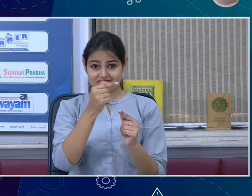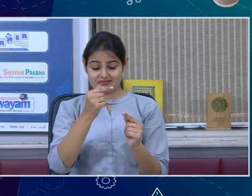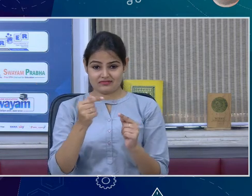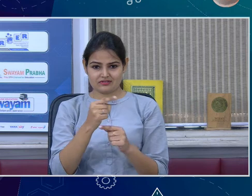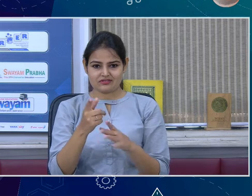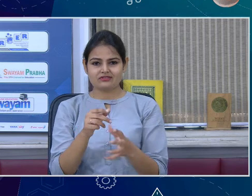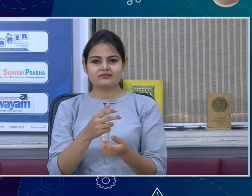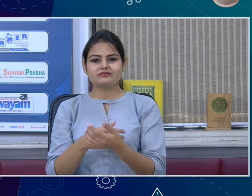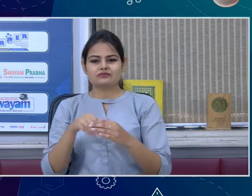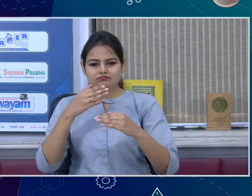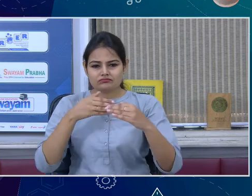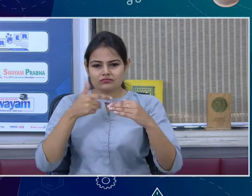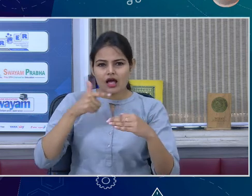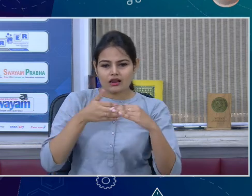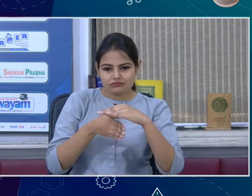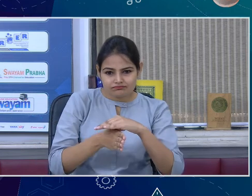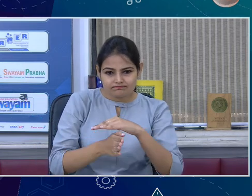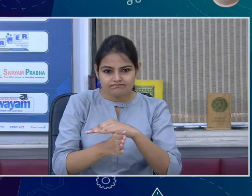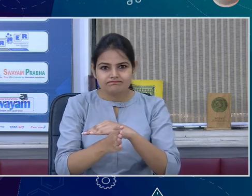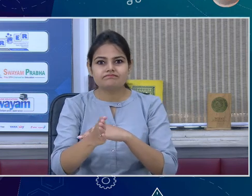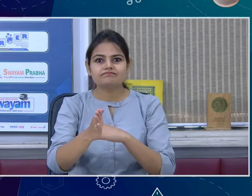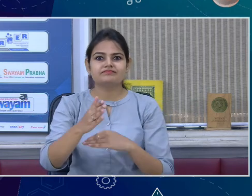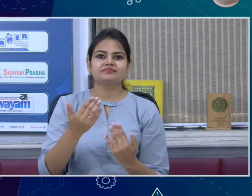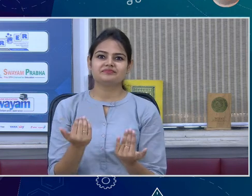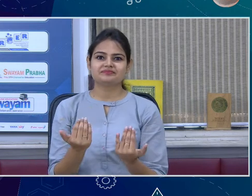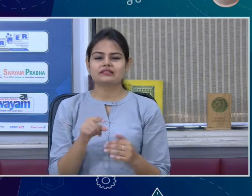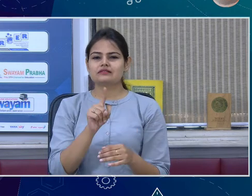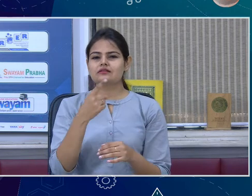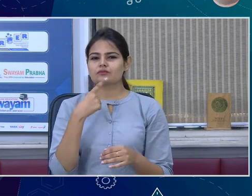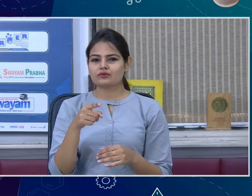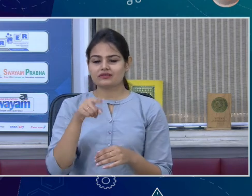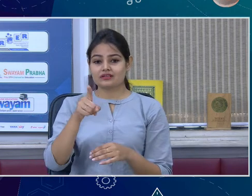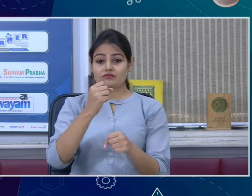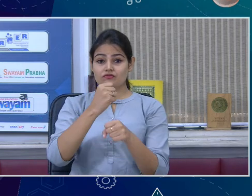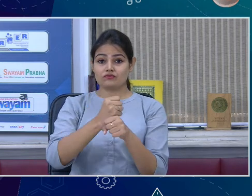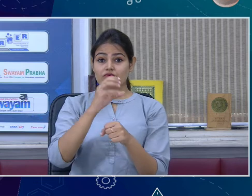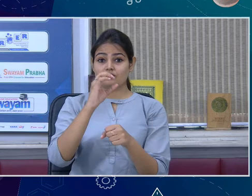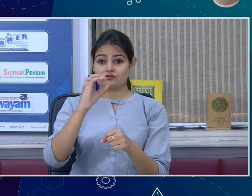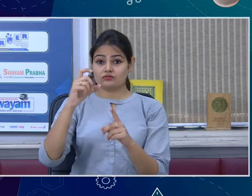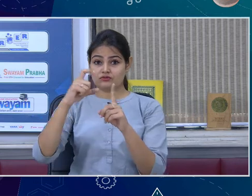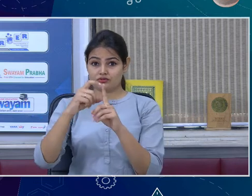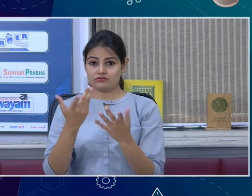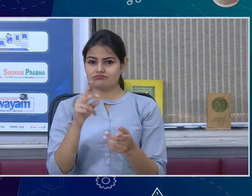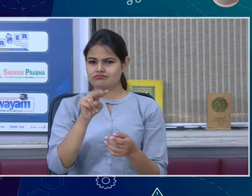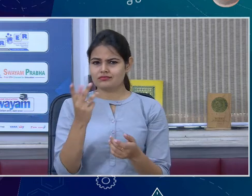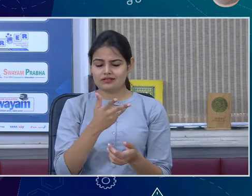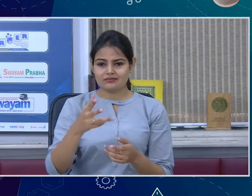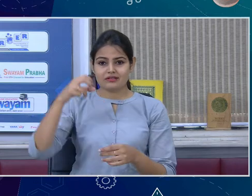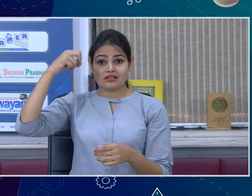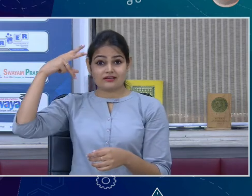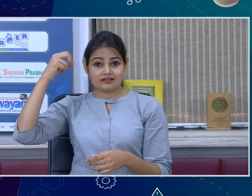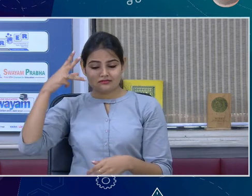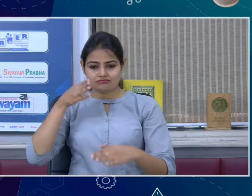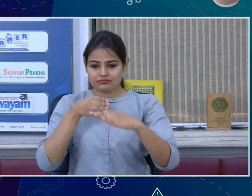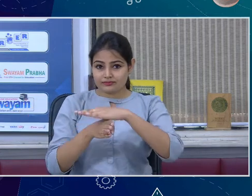to so that metals are good conductors, which we non-metals. In non-metals, the